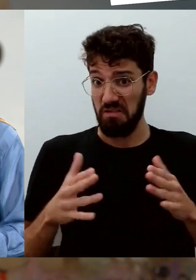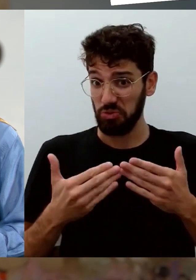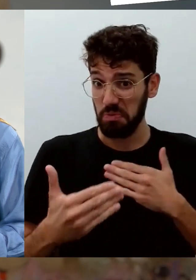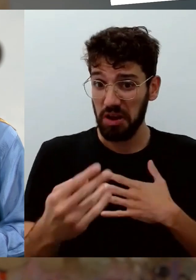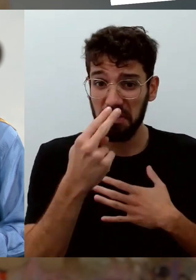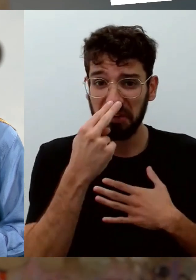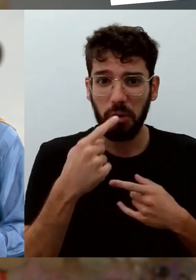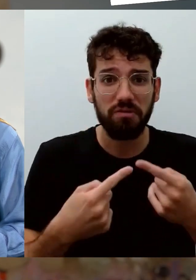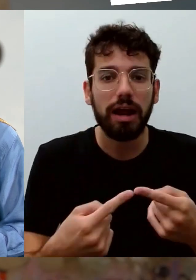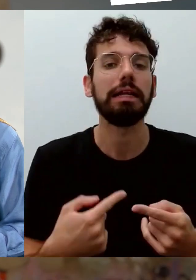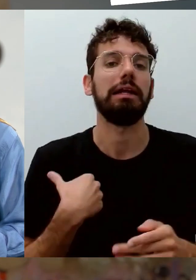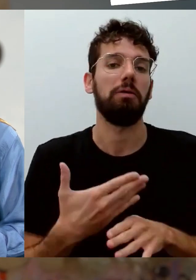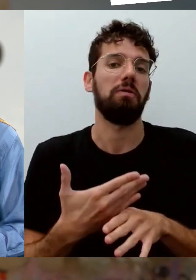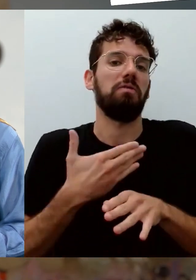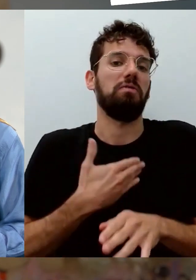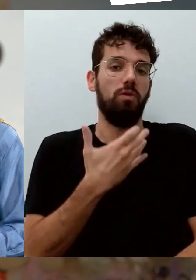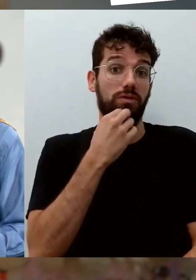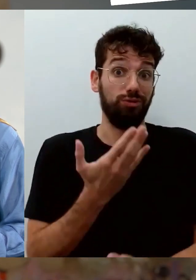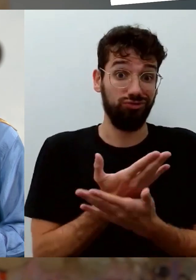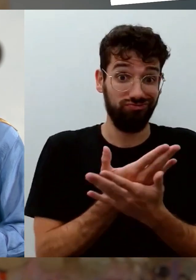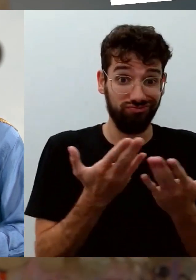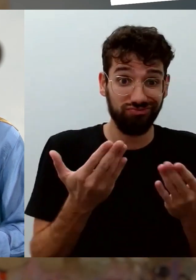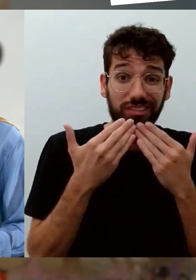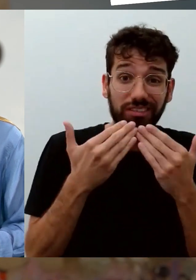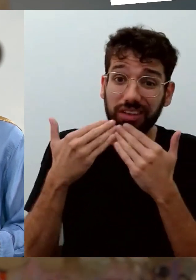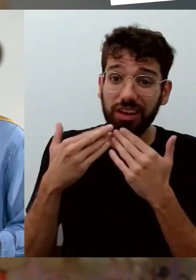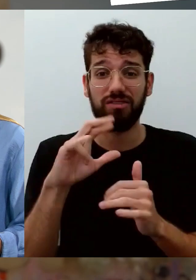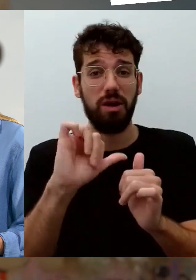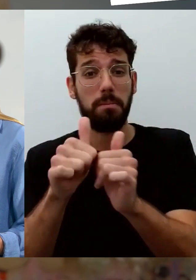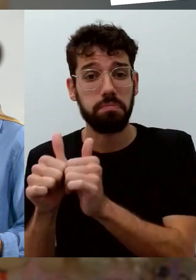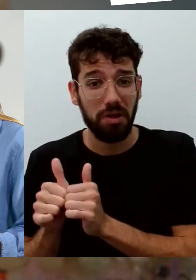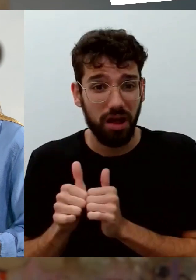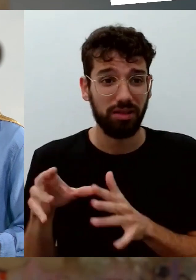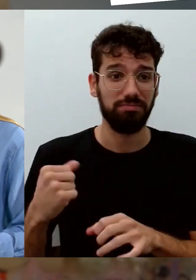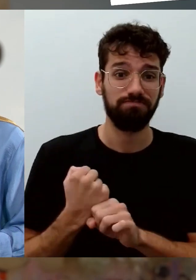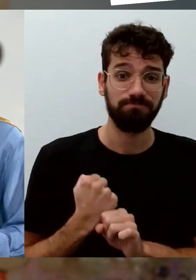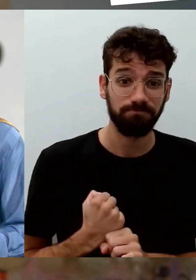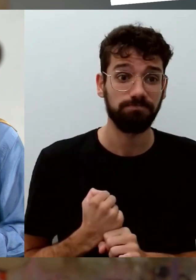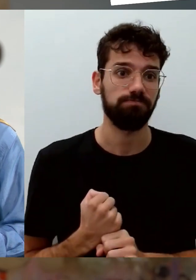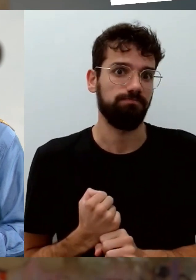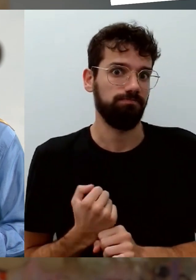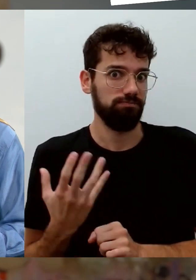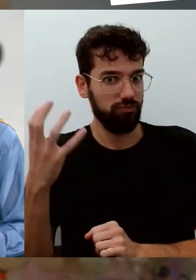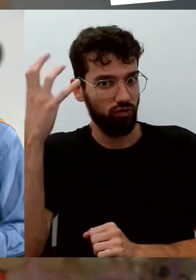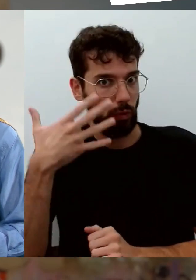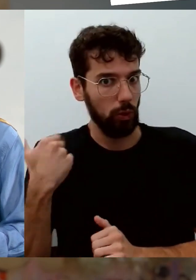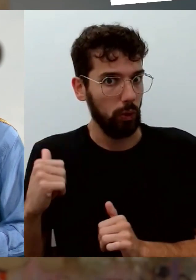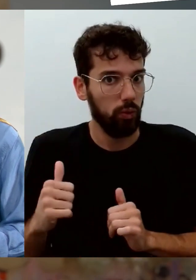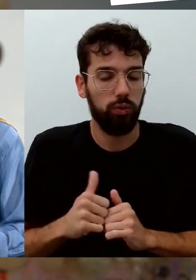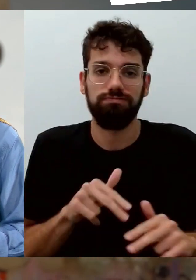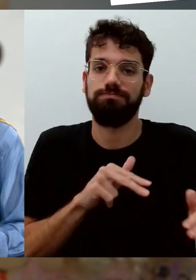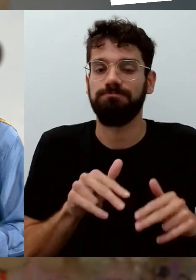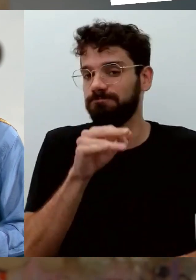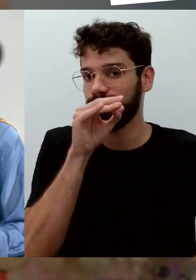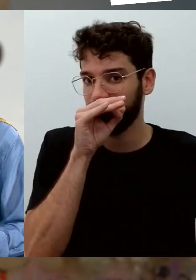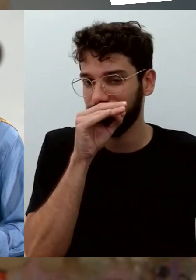möchten wir uns natürlich an dieser Stelle vor allem auch schon einmal bei all den Partnerinnen und Partnern bedanken, ohne die das Ganze nicht möglich wäre. Wir freuen uns sehr, dass ihr erneut